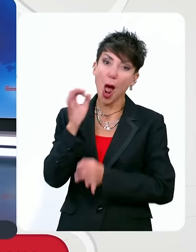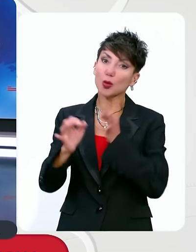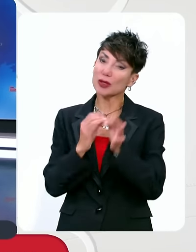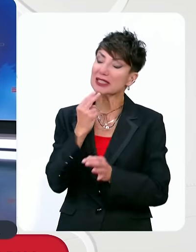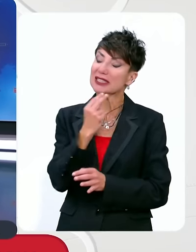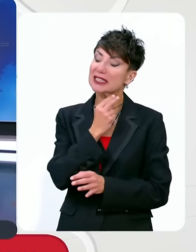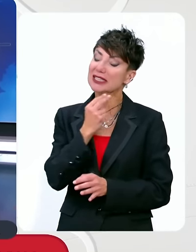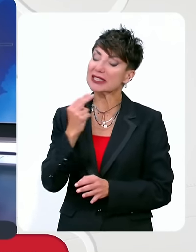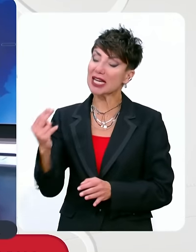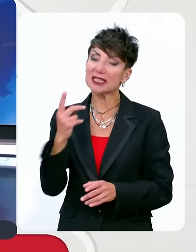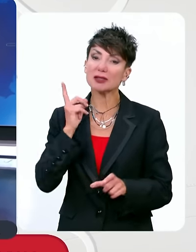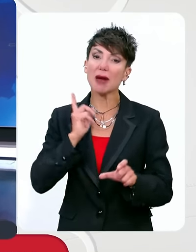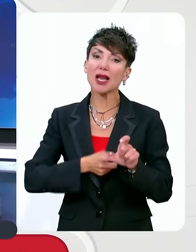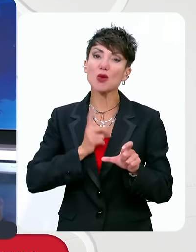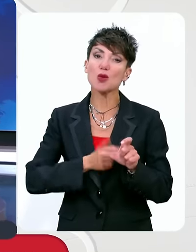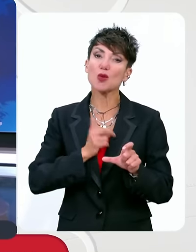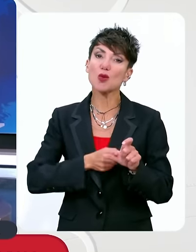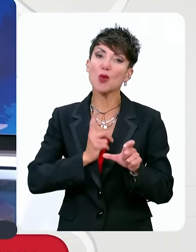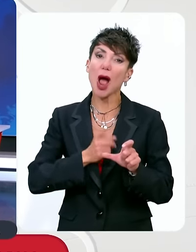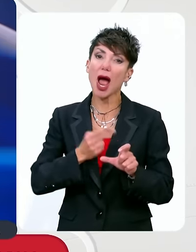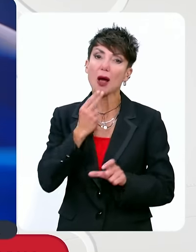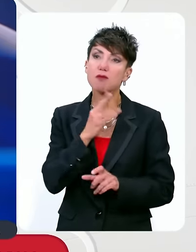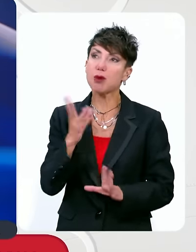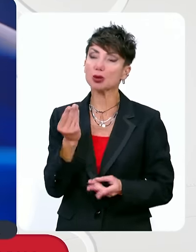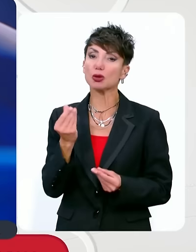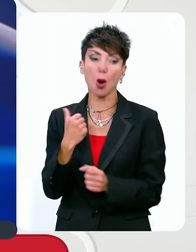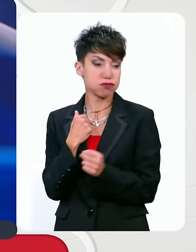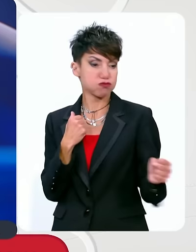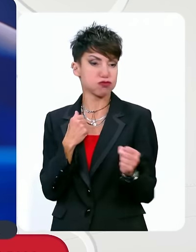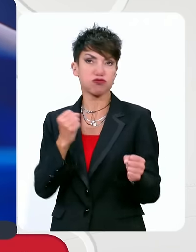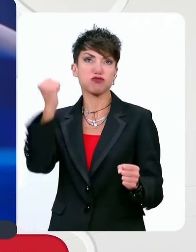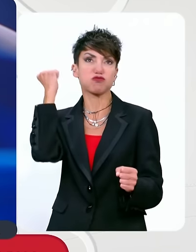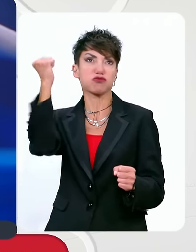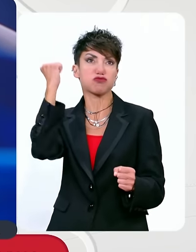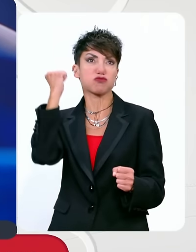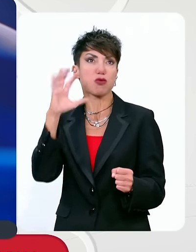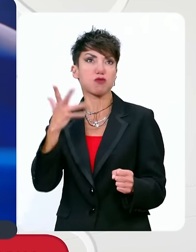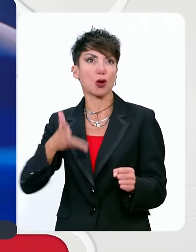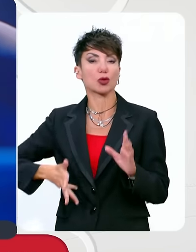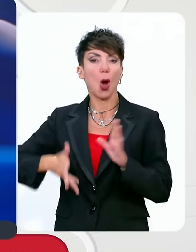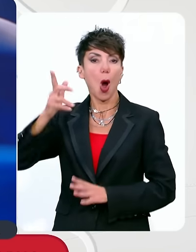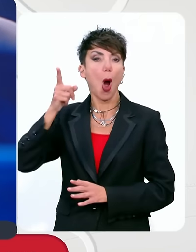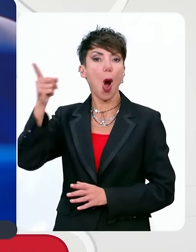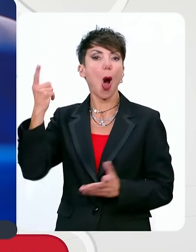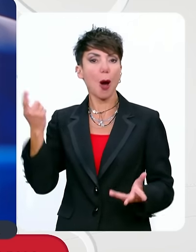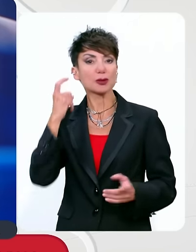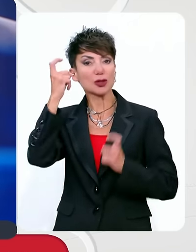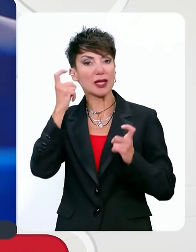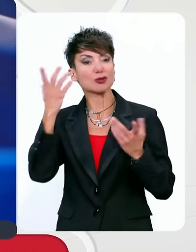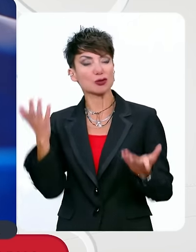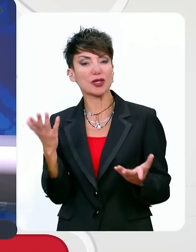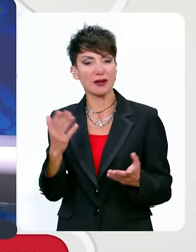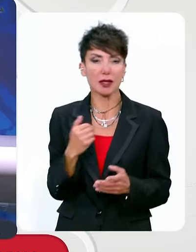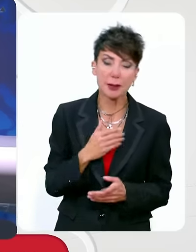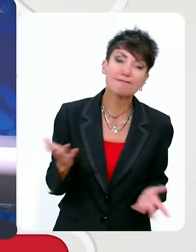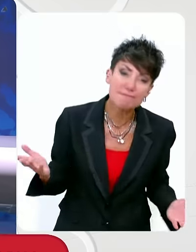Γκαντεμιά πάει σύννεφο εδώ. Τώρα ποιος είναι και πώς θα βρεθούμε εκεί δεν ξέρω. Δεν σας το εύχομαι γενικά το ναυάγιο.